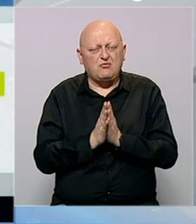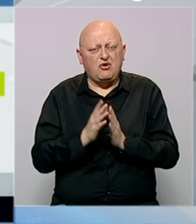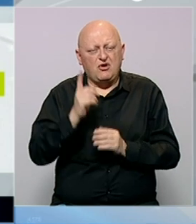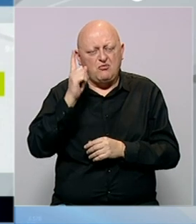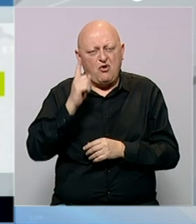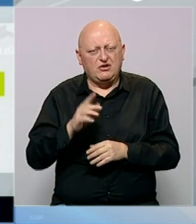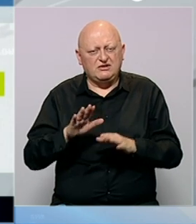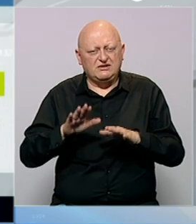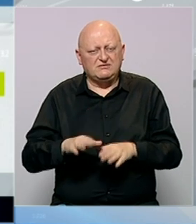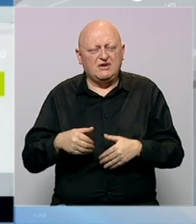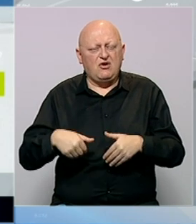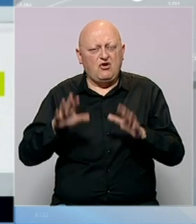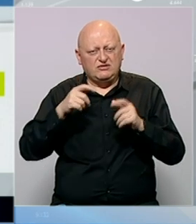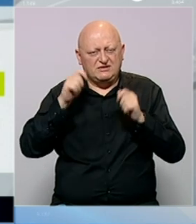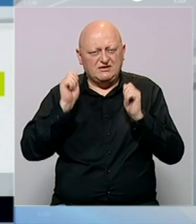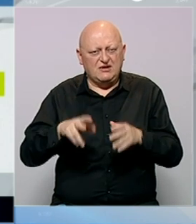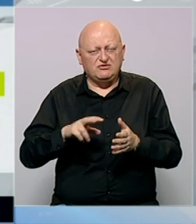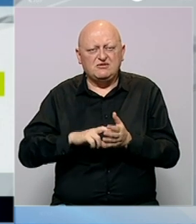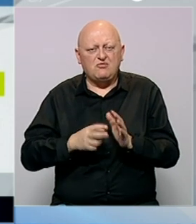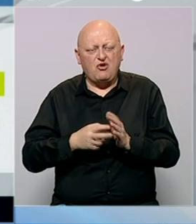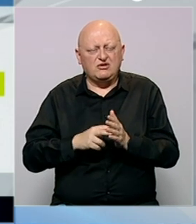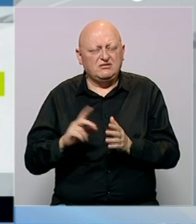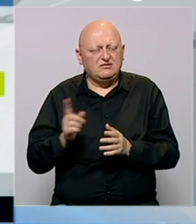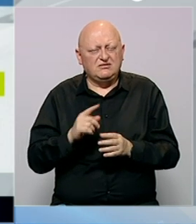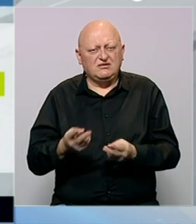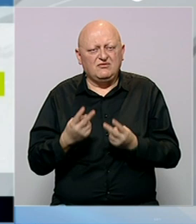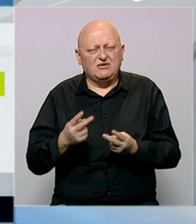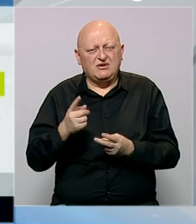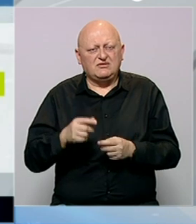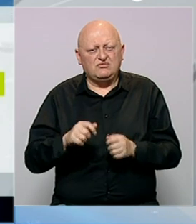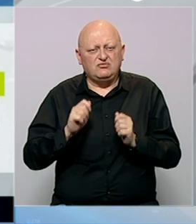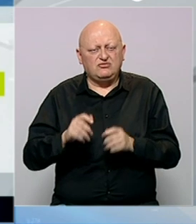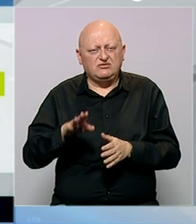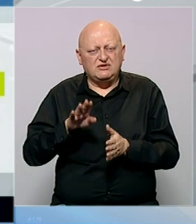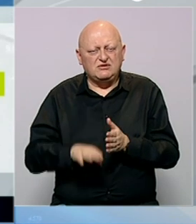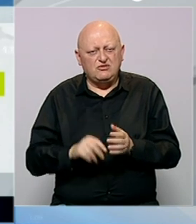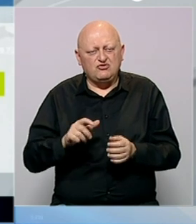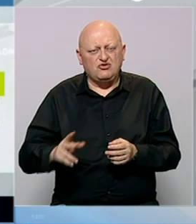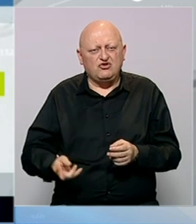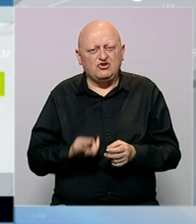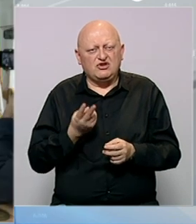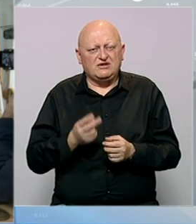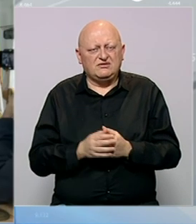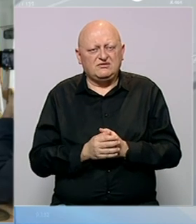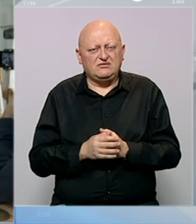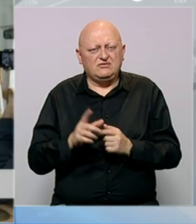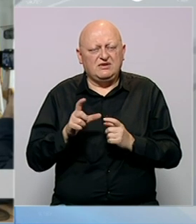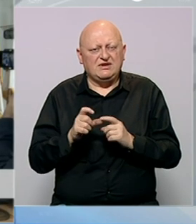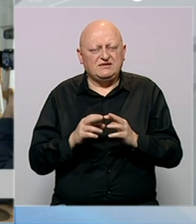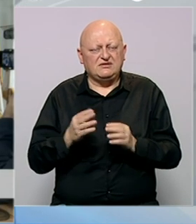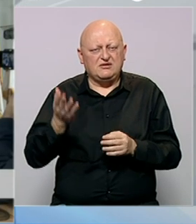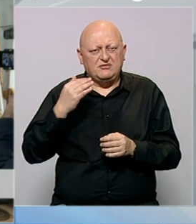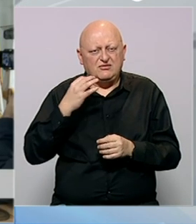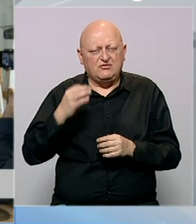Boga da snanem, odustanem i napustim politiku. Ništa nije vrijedno tog spuštanja ispod ljudskog dostojanstva. I u SDS-u